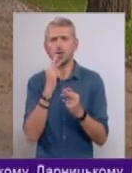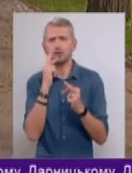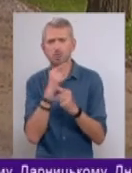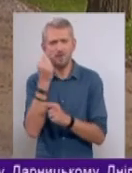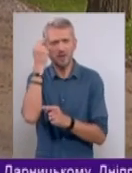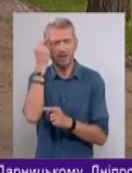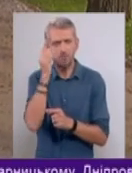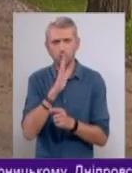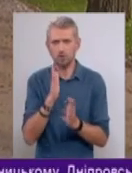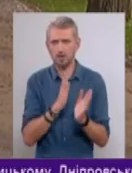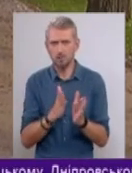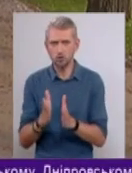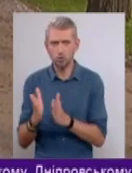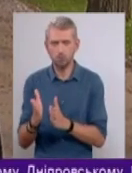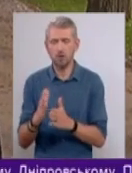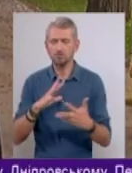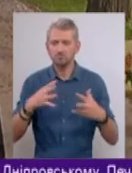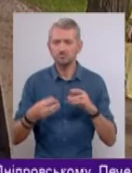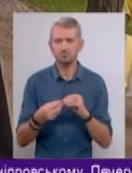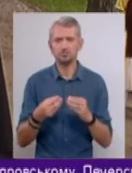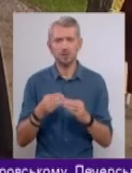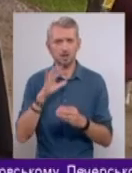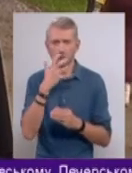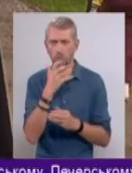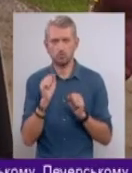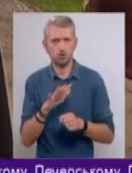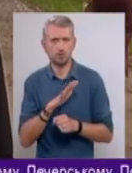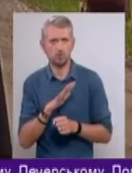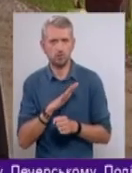необдуманний поступок, чревата серйозними последствиями.